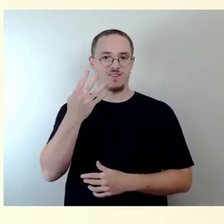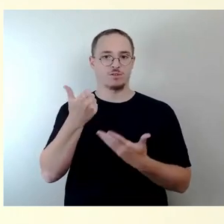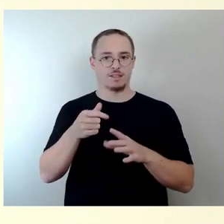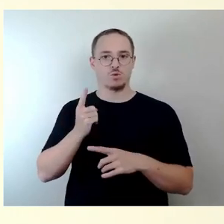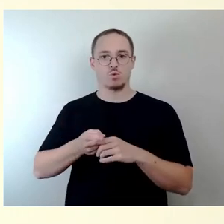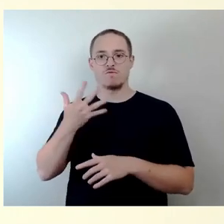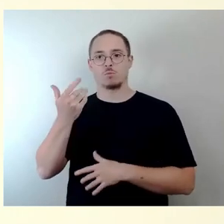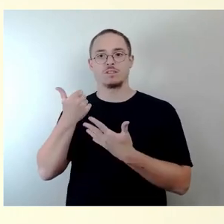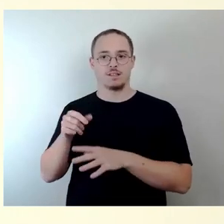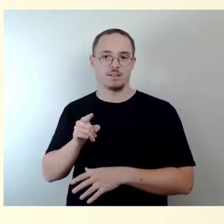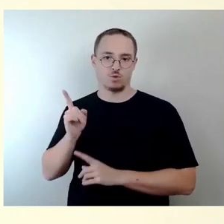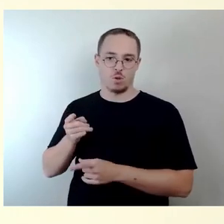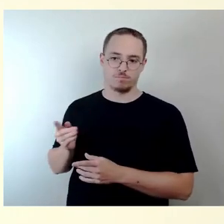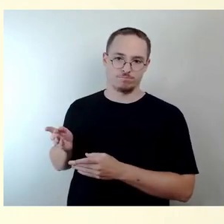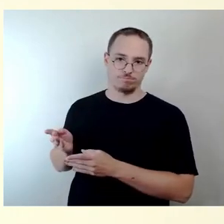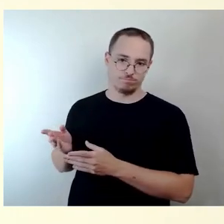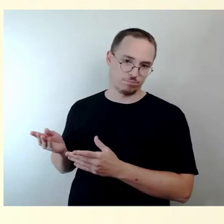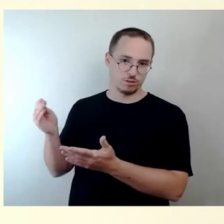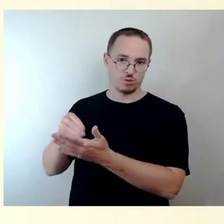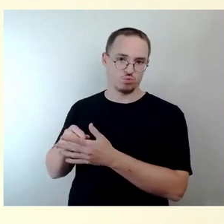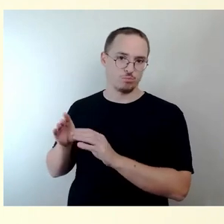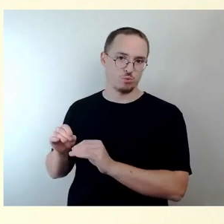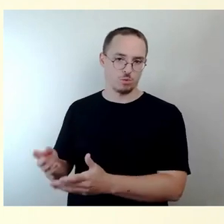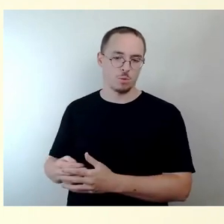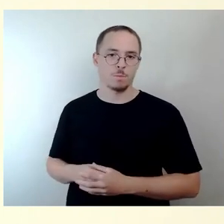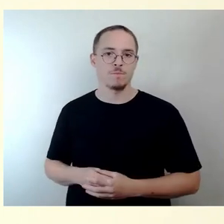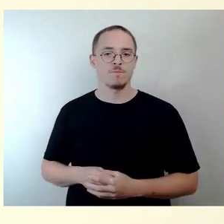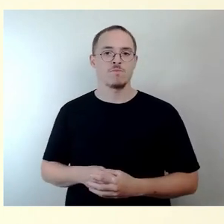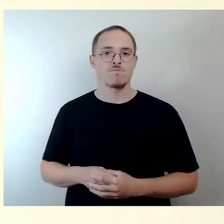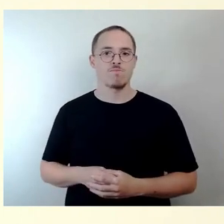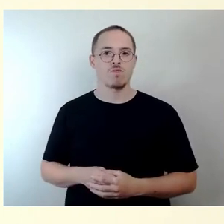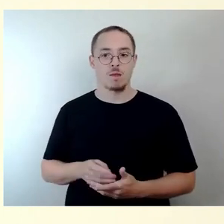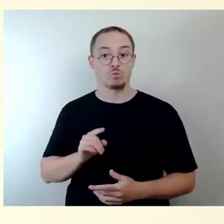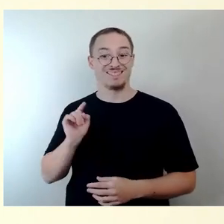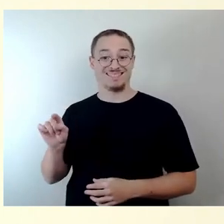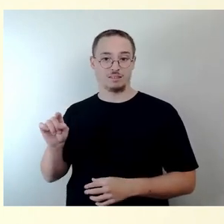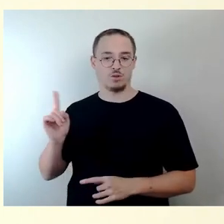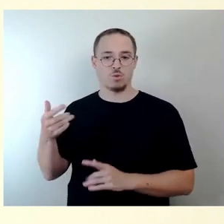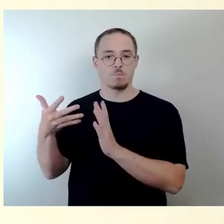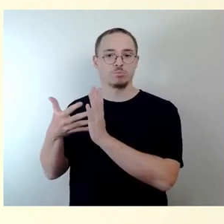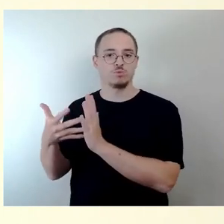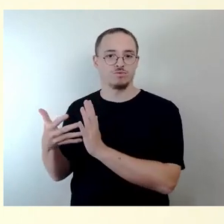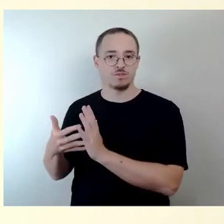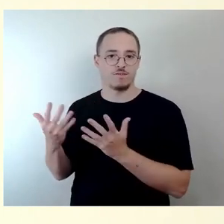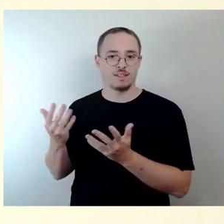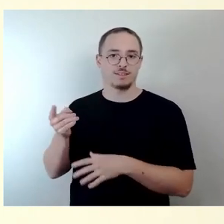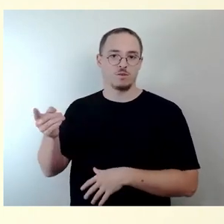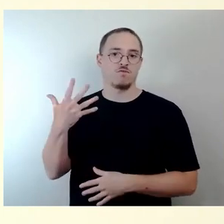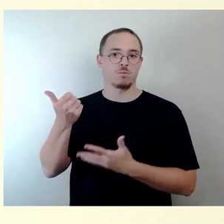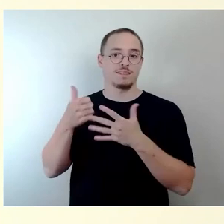und Tittmannstraße. Und für den östlichen Teil davon wird noch geprüft, ob dort die Buslinie 65 verkehren kann.